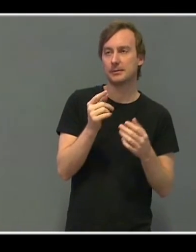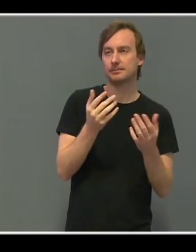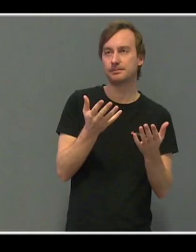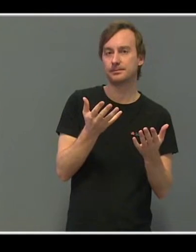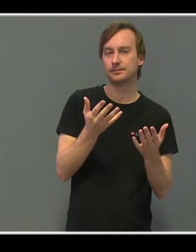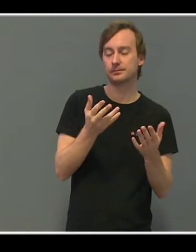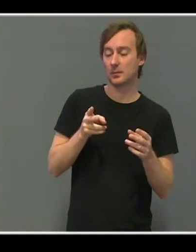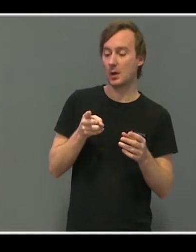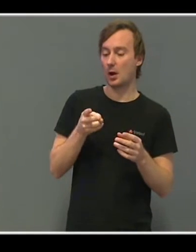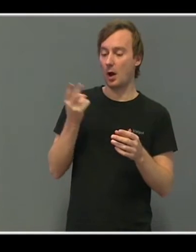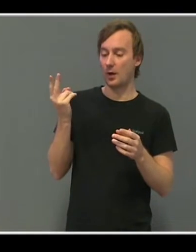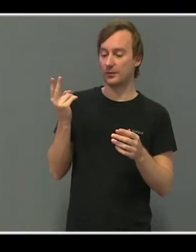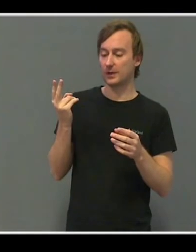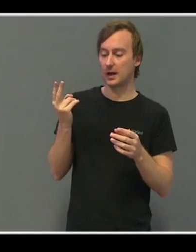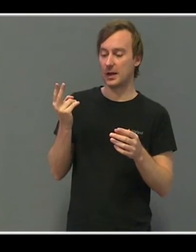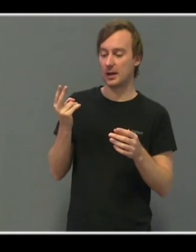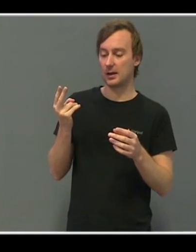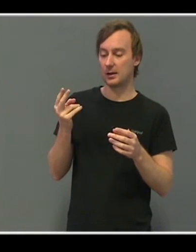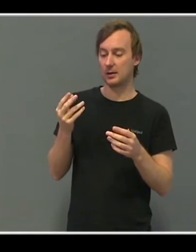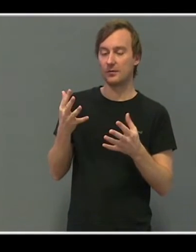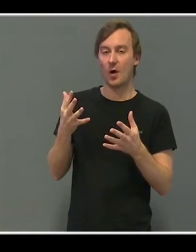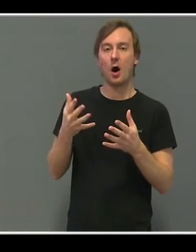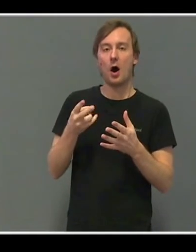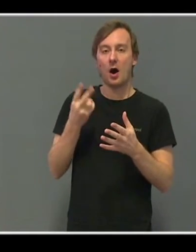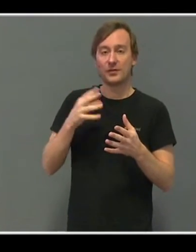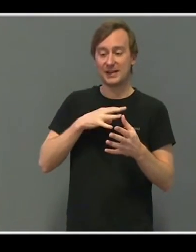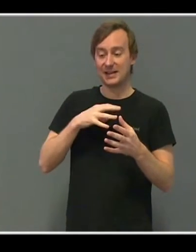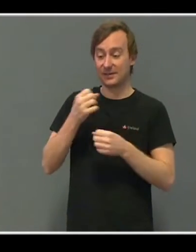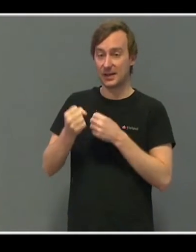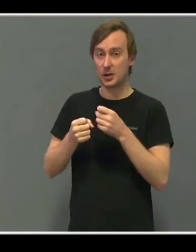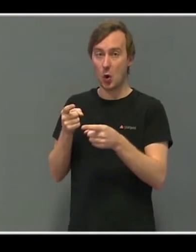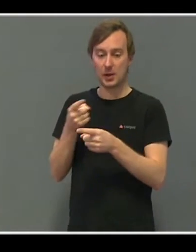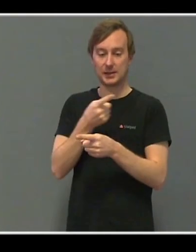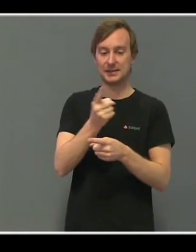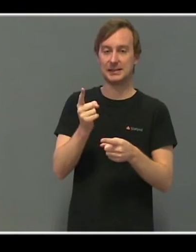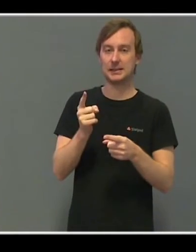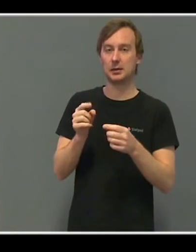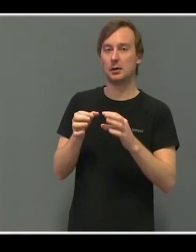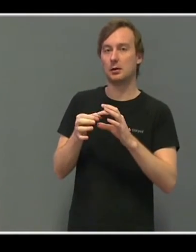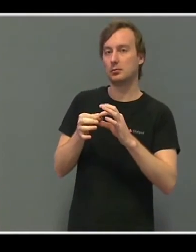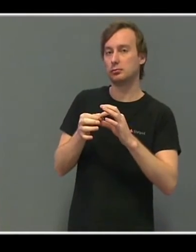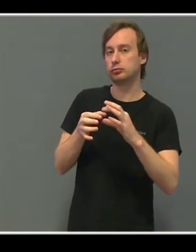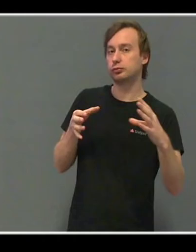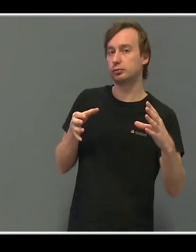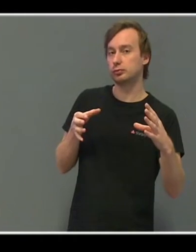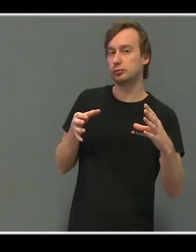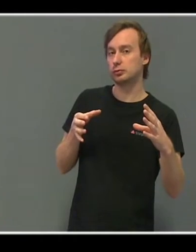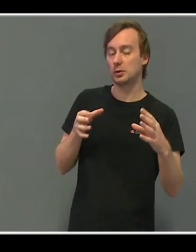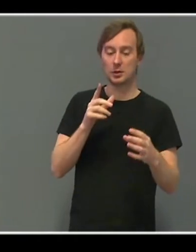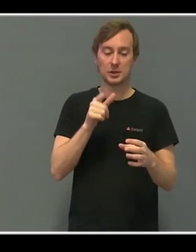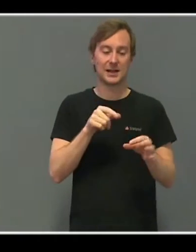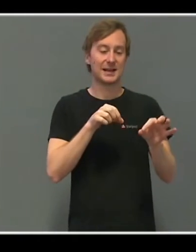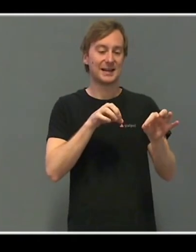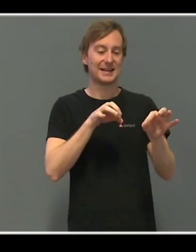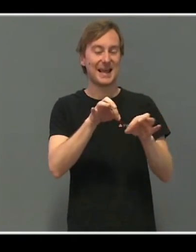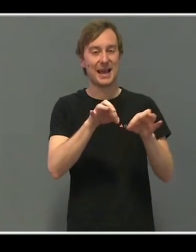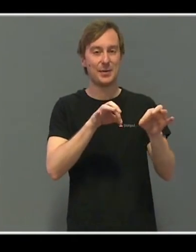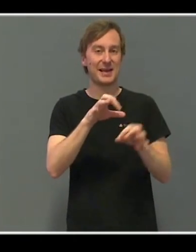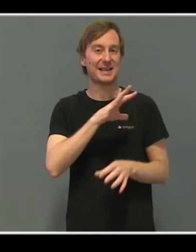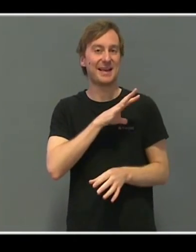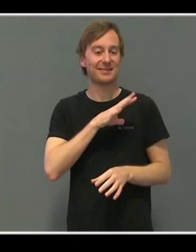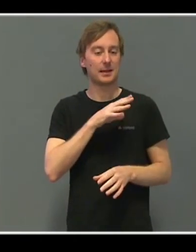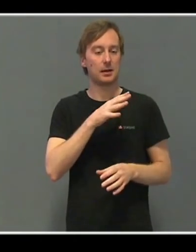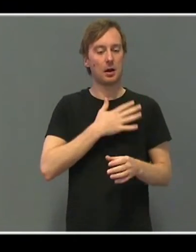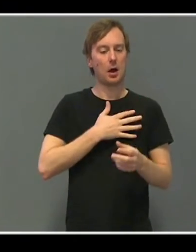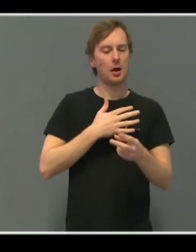de andre tingene de andre jentene gjør når de ikke spiller også. Fordi at gamingjentene kanskje har andre